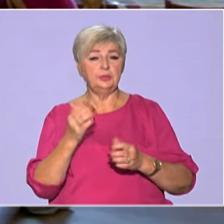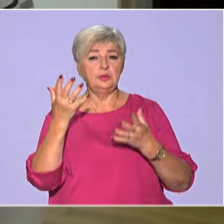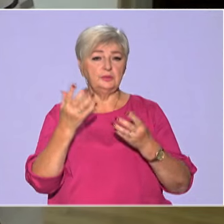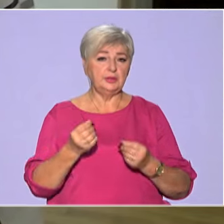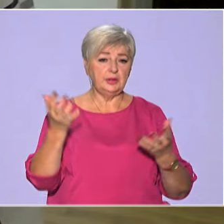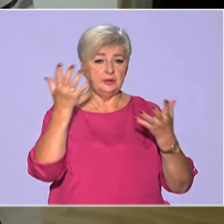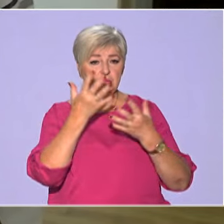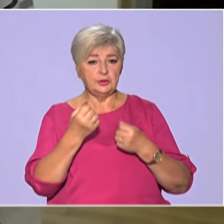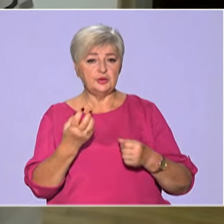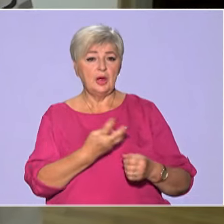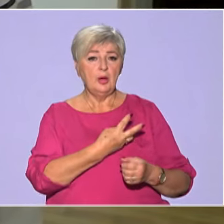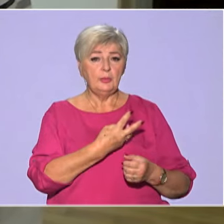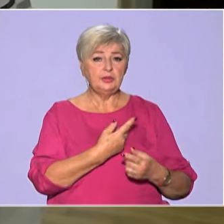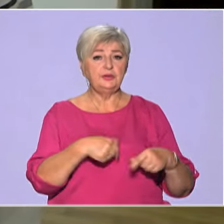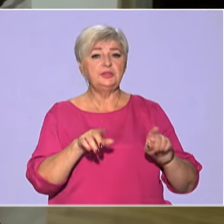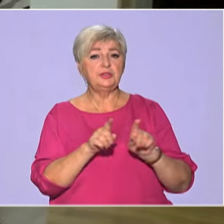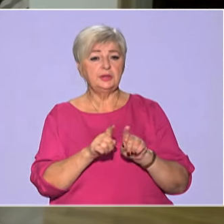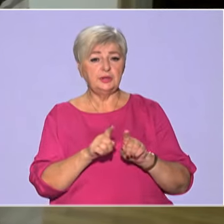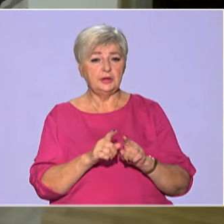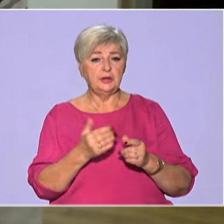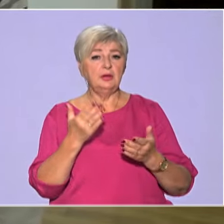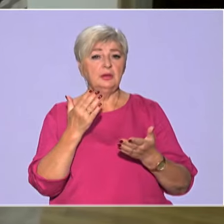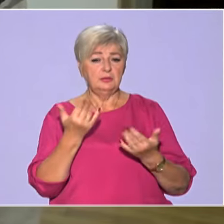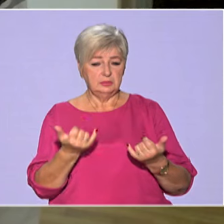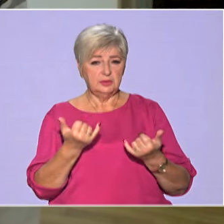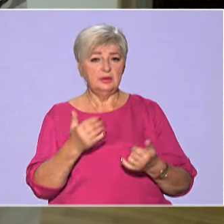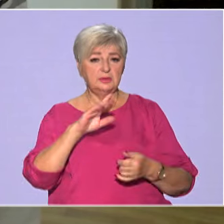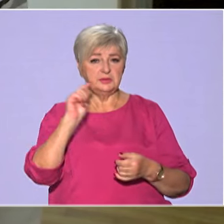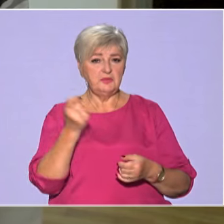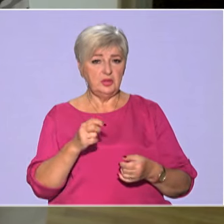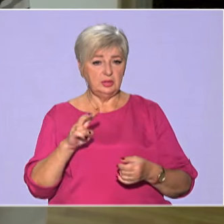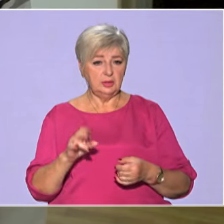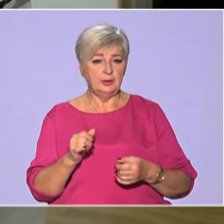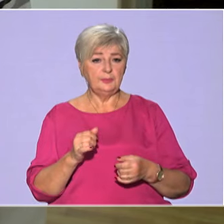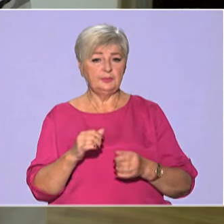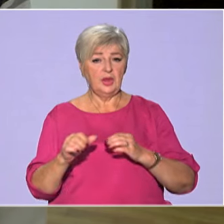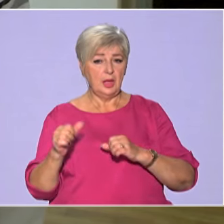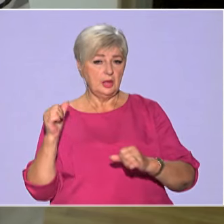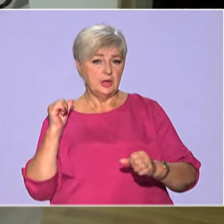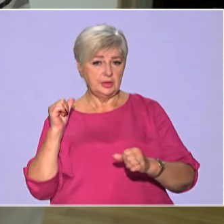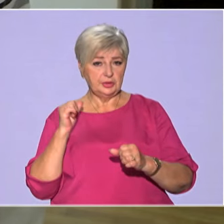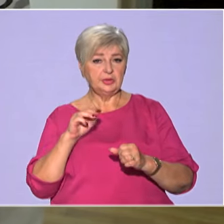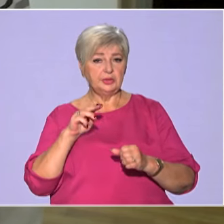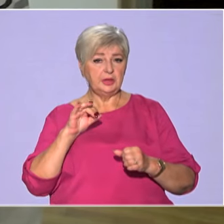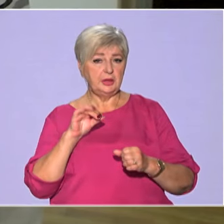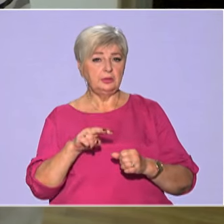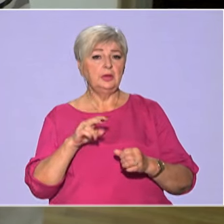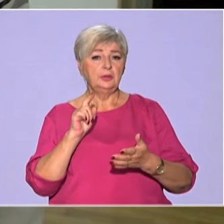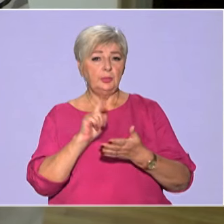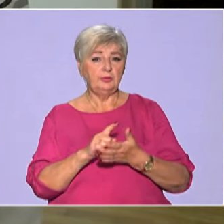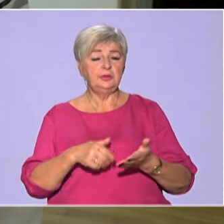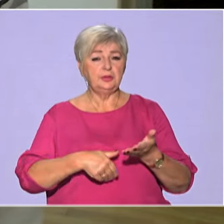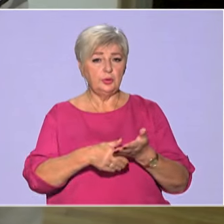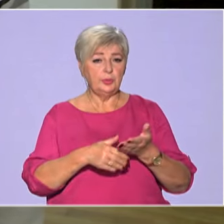вночі. Мотивація така у всіх. Іде війна. І тил повинен допомагати військовим,